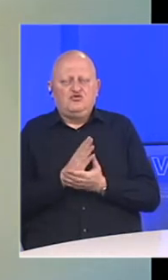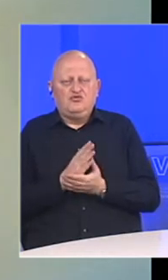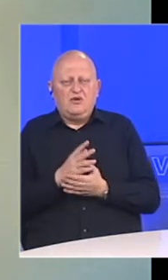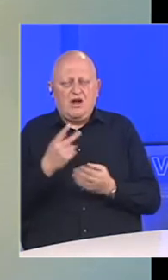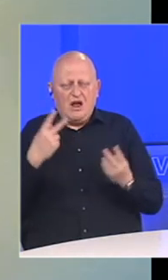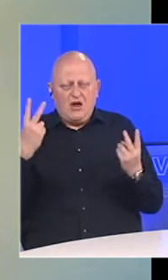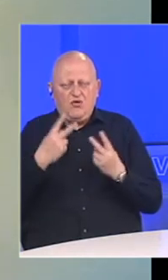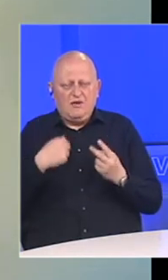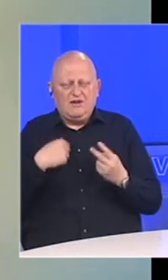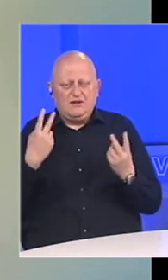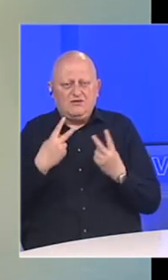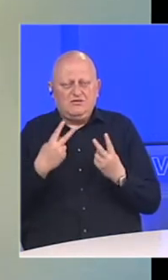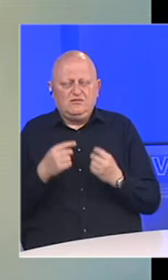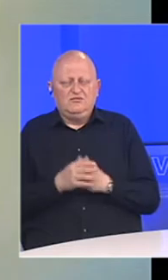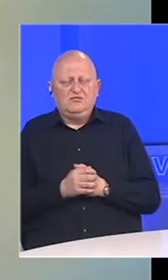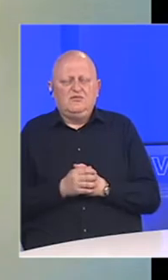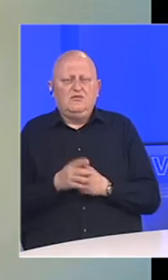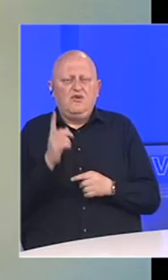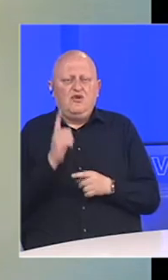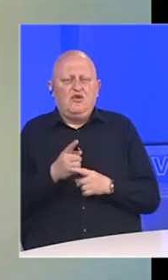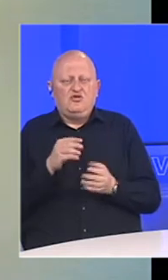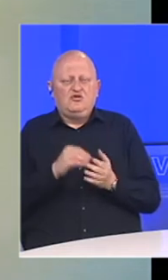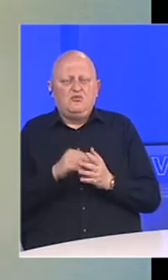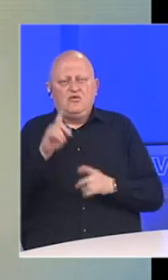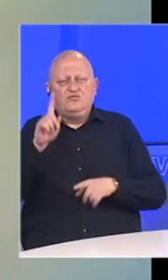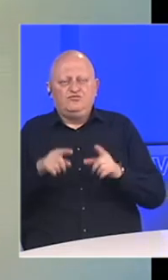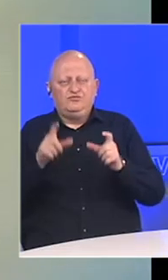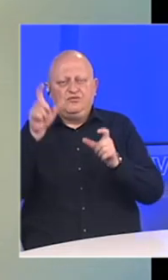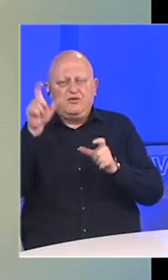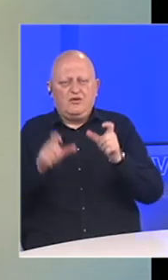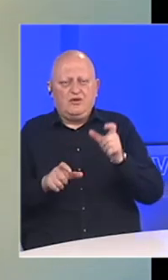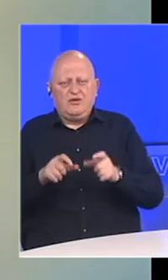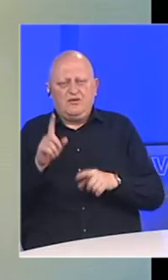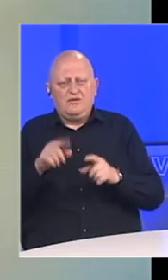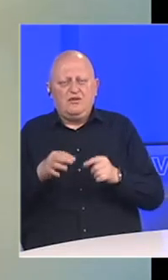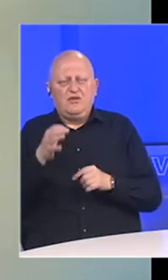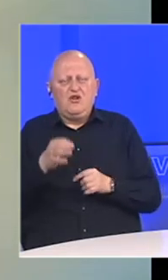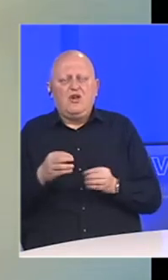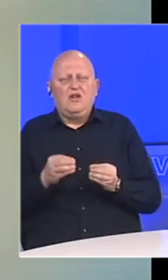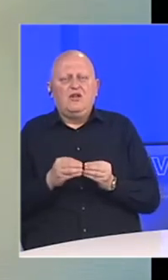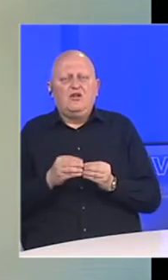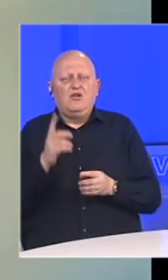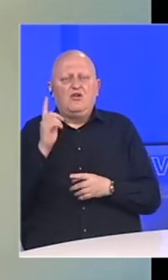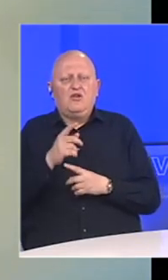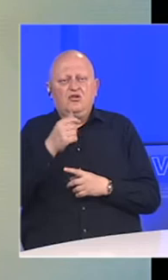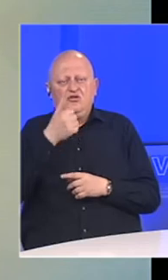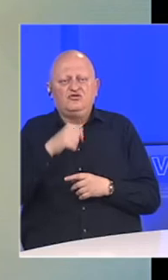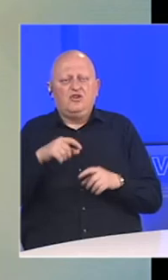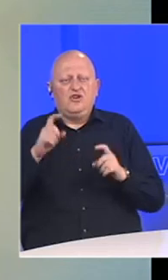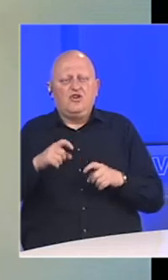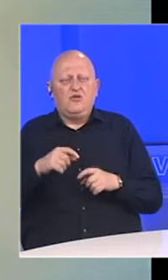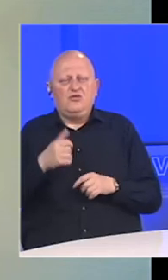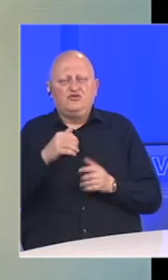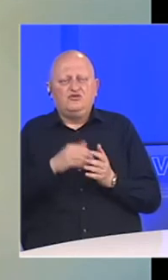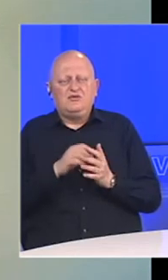ako me razumijete, određen broj pojedinaca iz određene lokalne zajednice odlučuje šta je to u Romima potrebno.